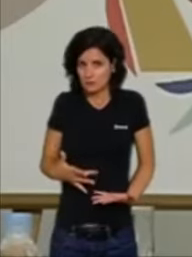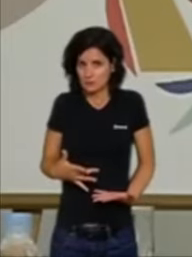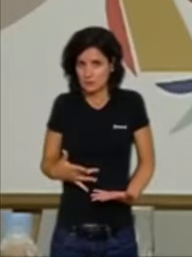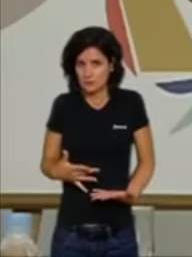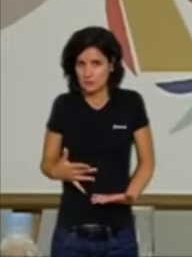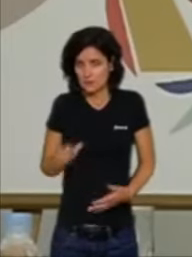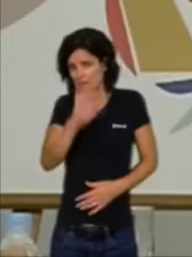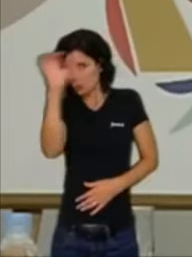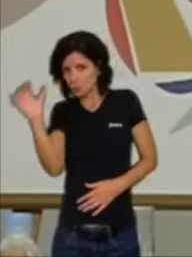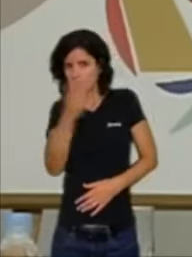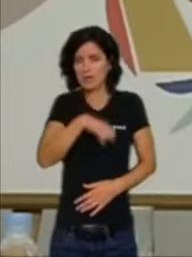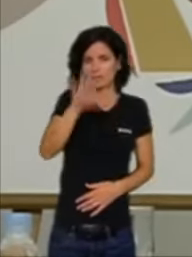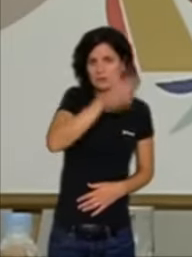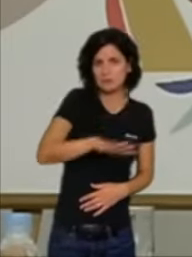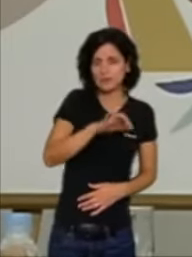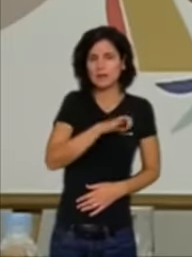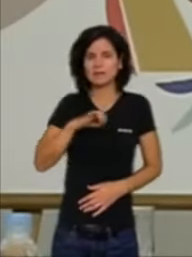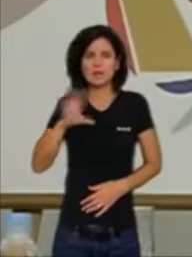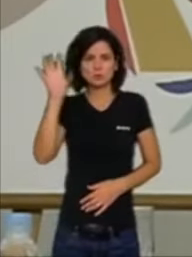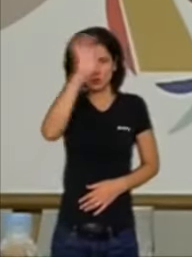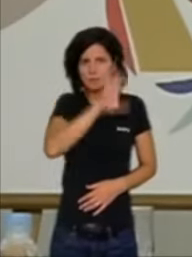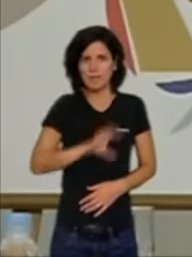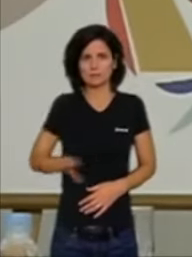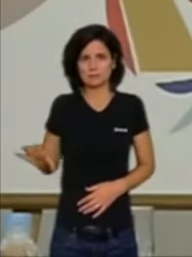O no ha passat això? No està passant.